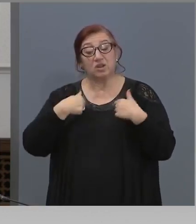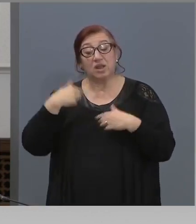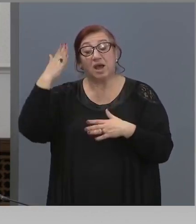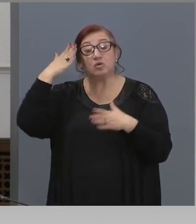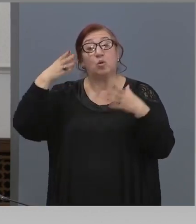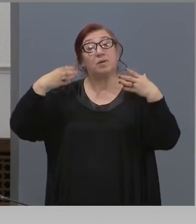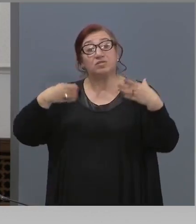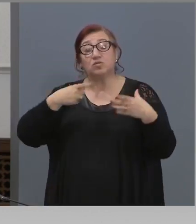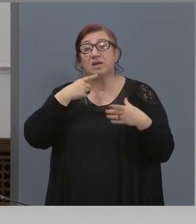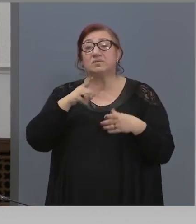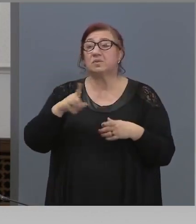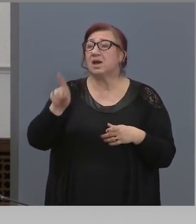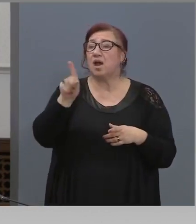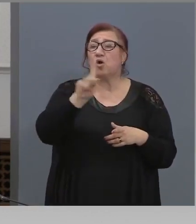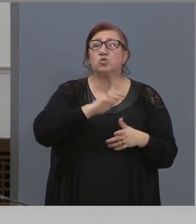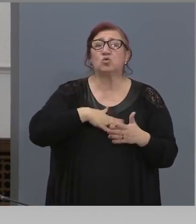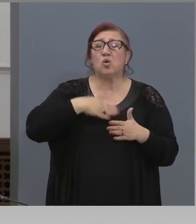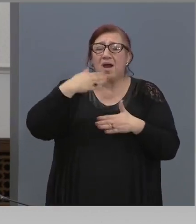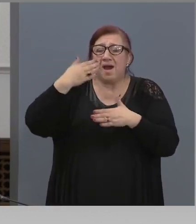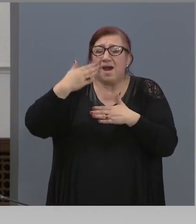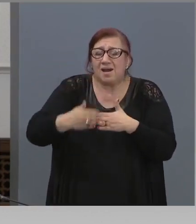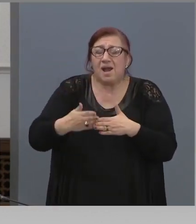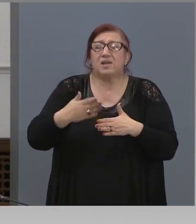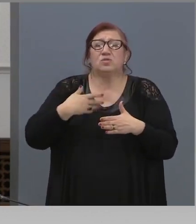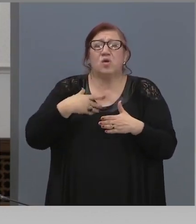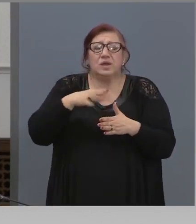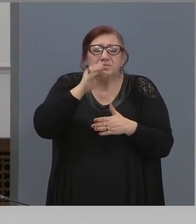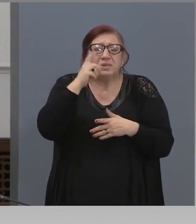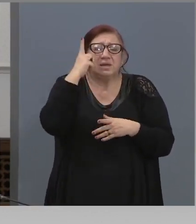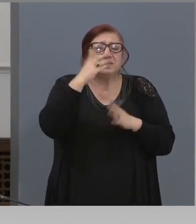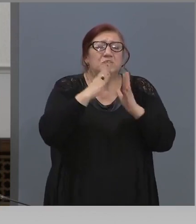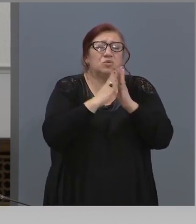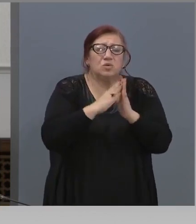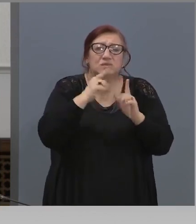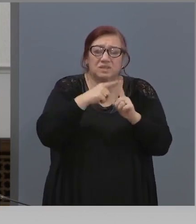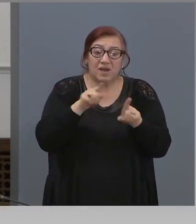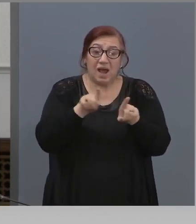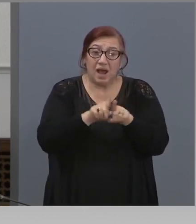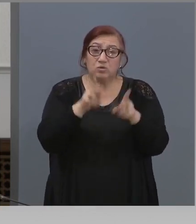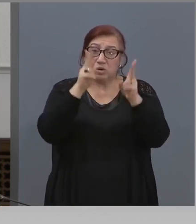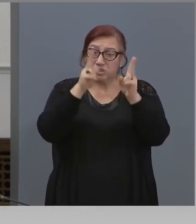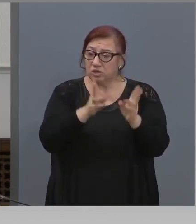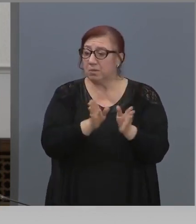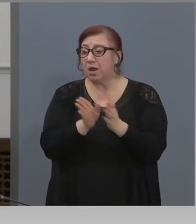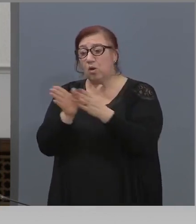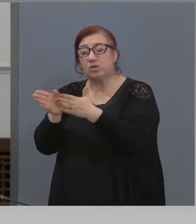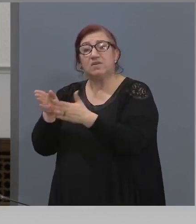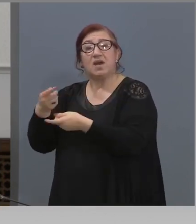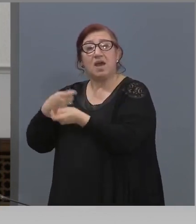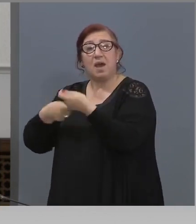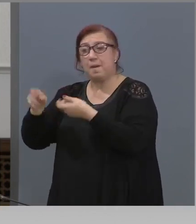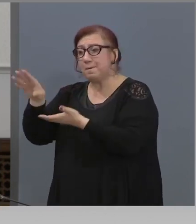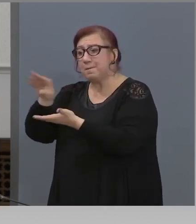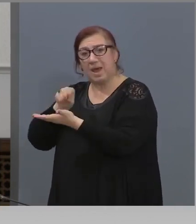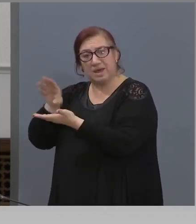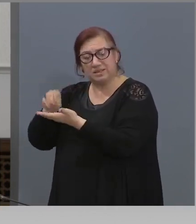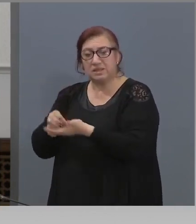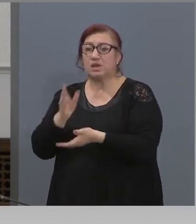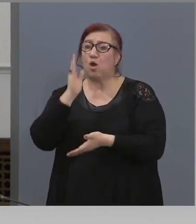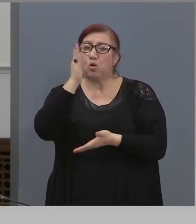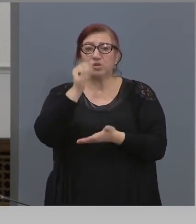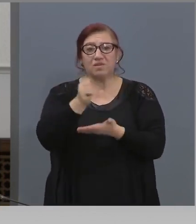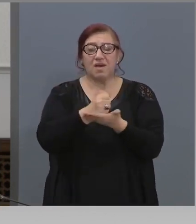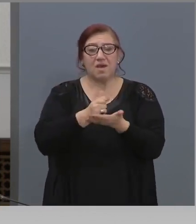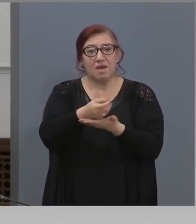само крайно нуждаещите се, както разрешихме да ходиш до магазина, да ходиш до аптеката, да ходиш на работа или да